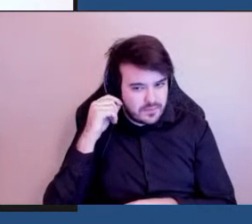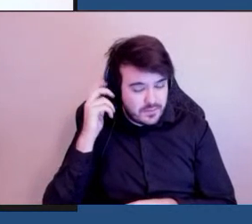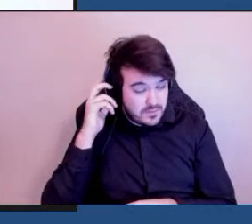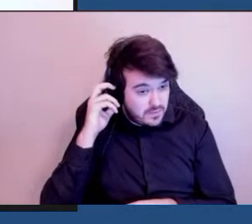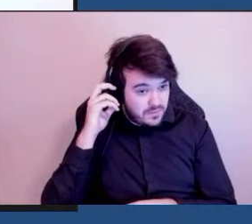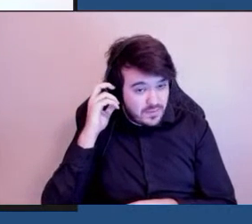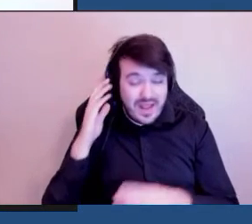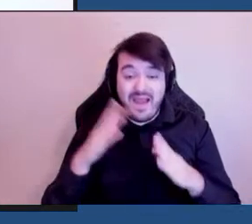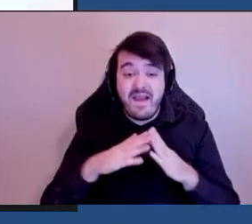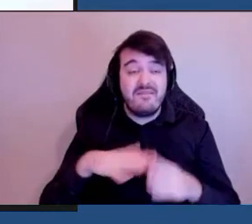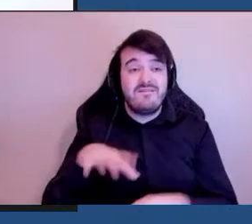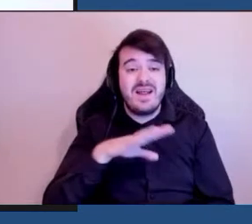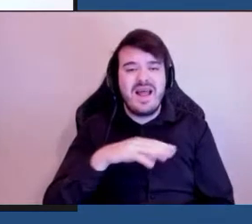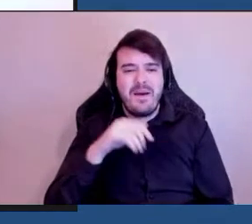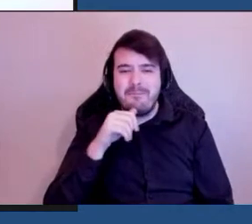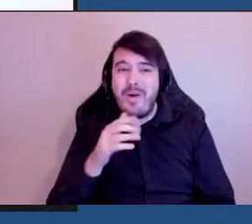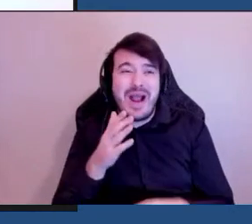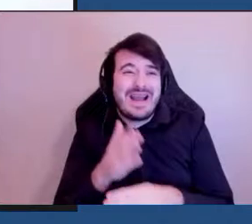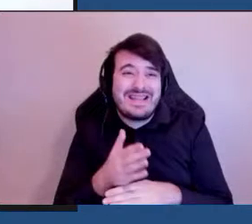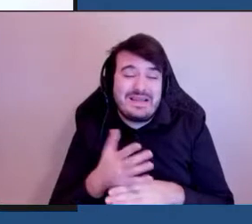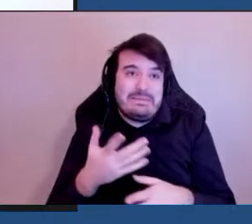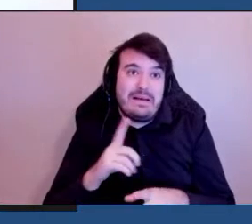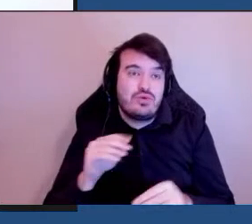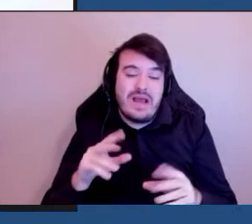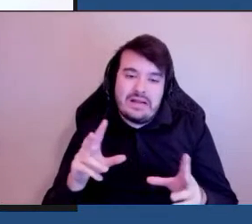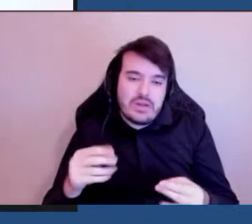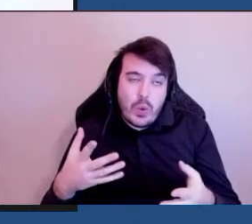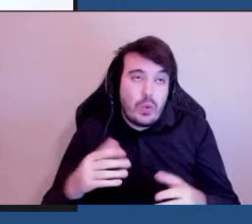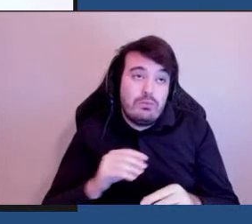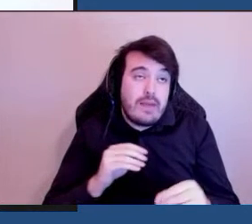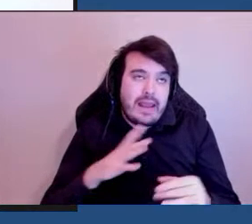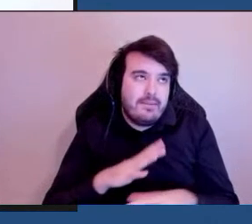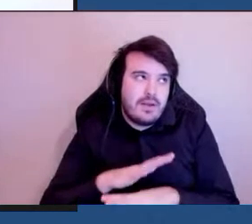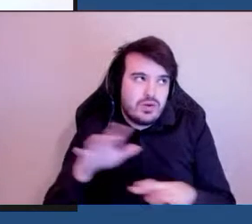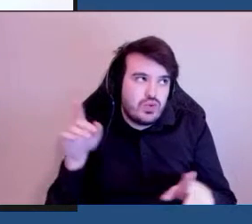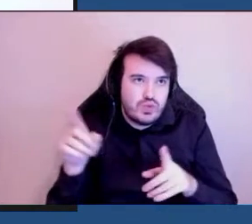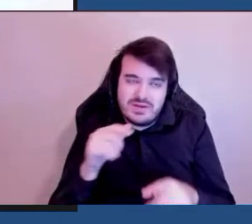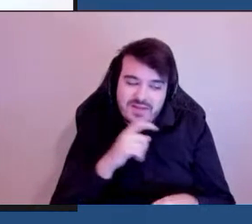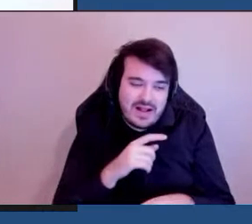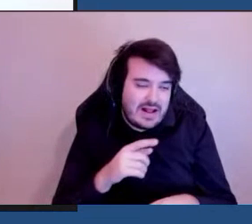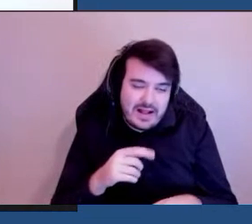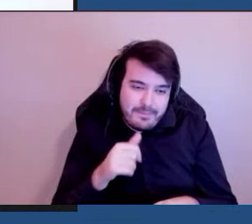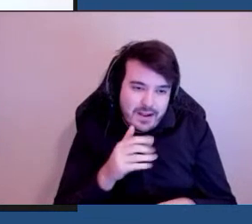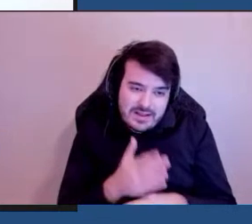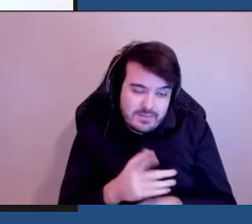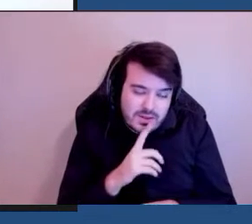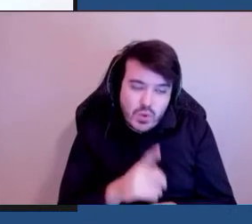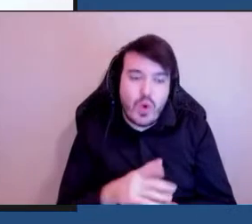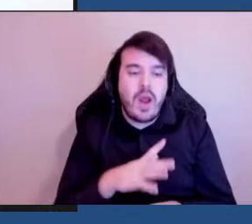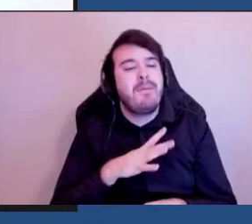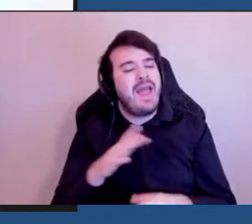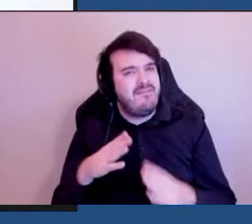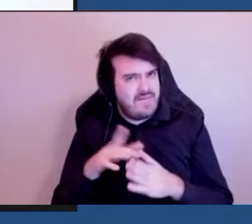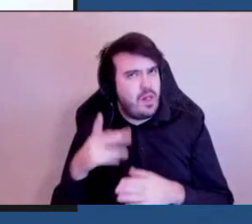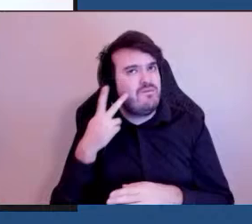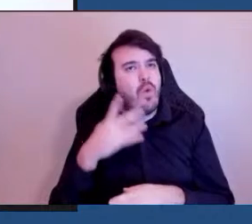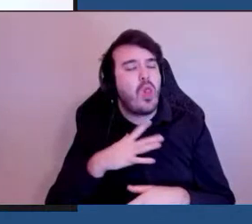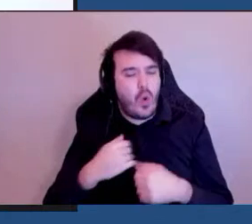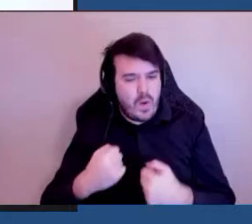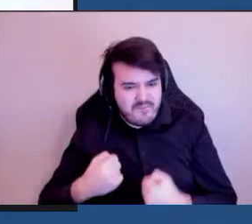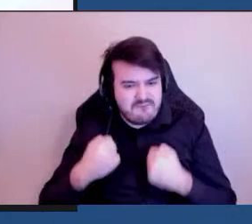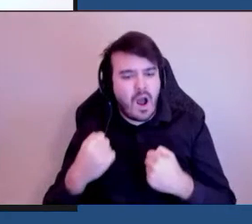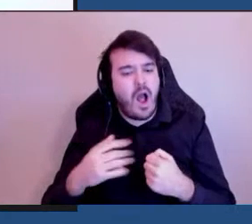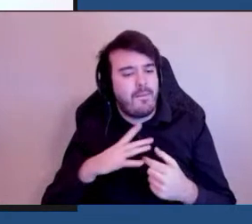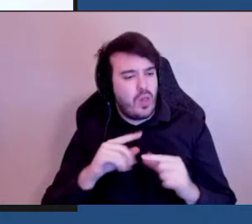nulle part ne l'est. Par contre la ville fait des efforts et nous avons un groupe de gens à la ville qui sont complètement